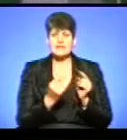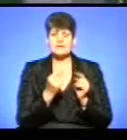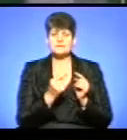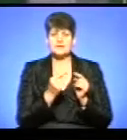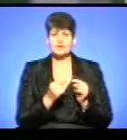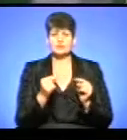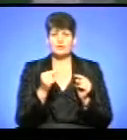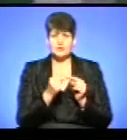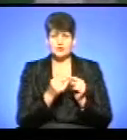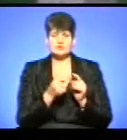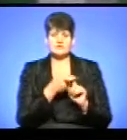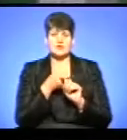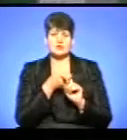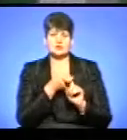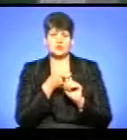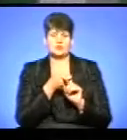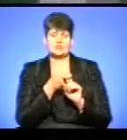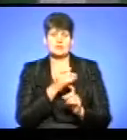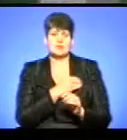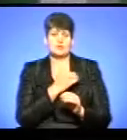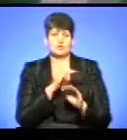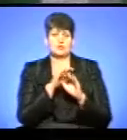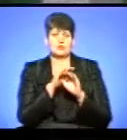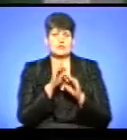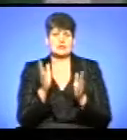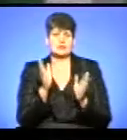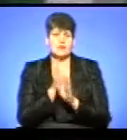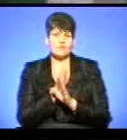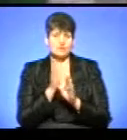зовнішньої температури повітря йде теплоносійна будинка.